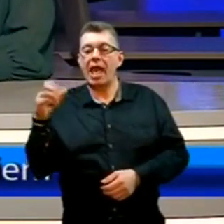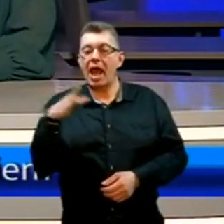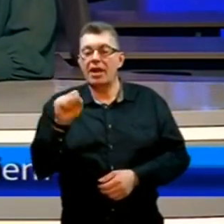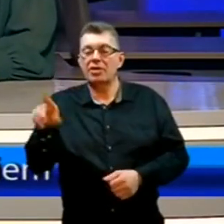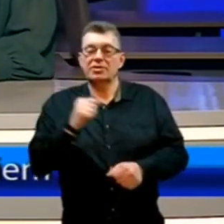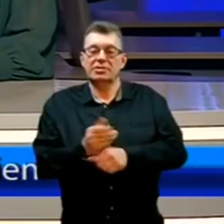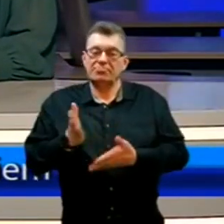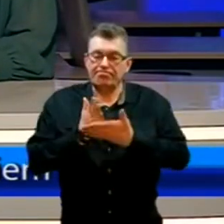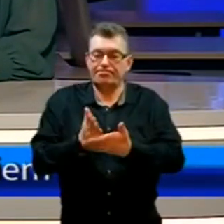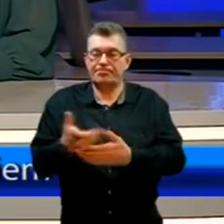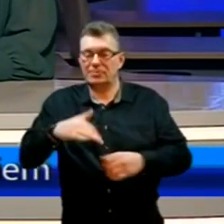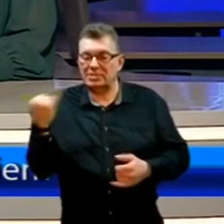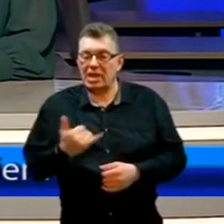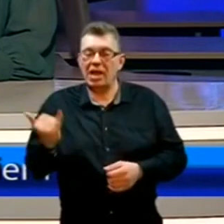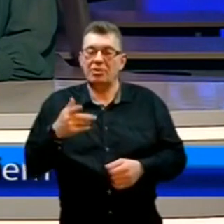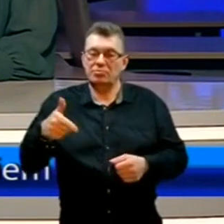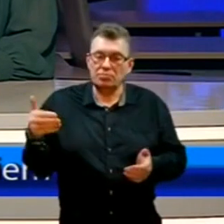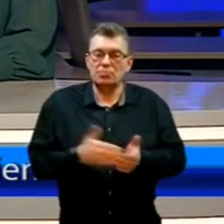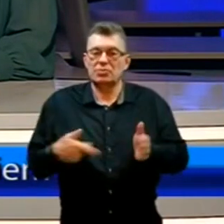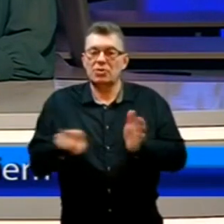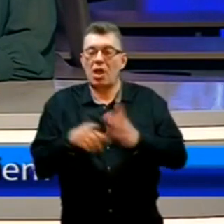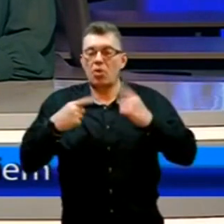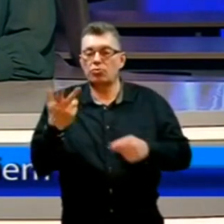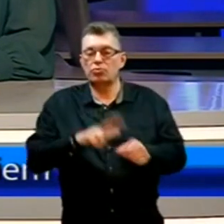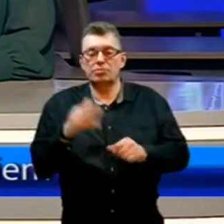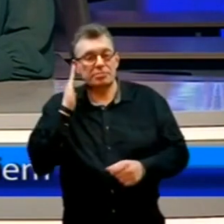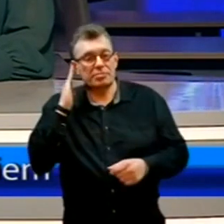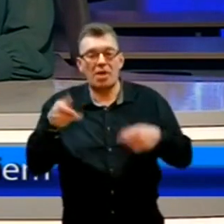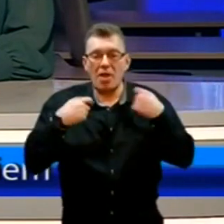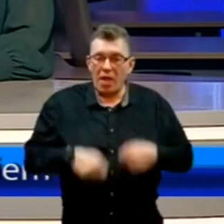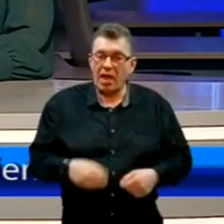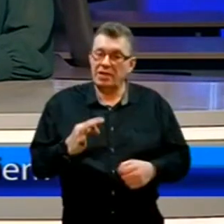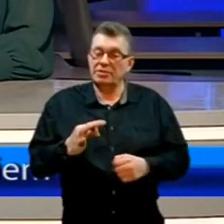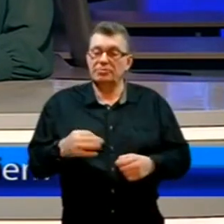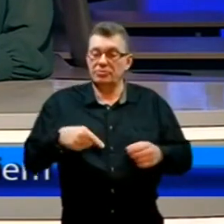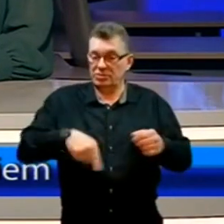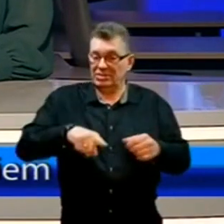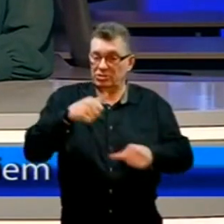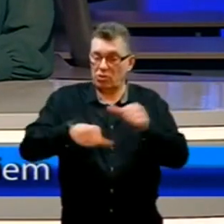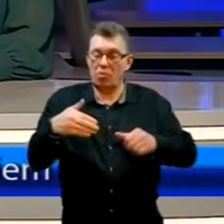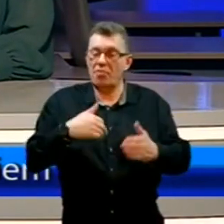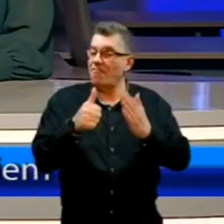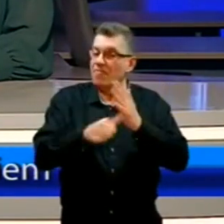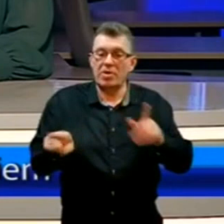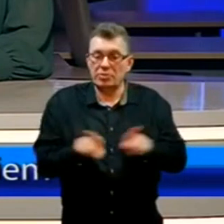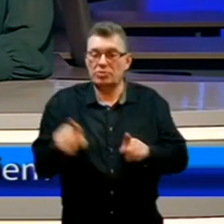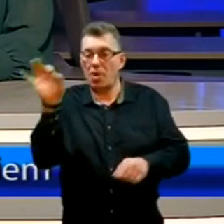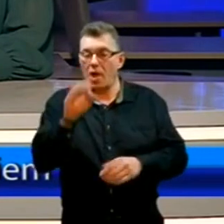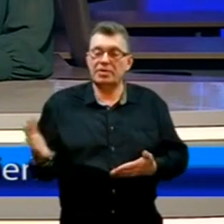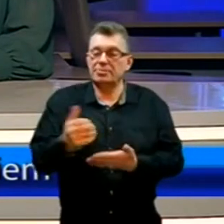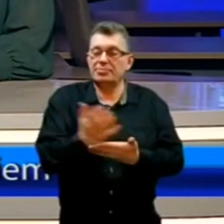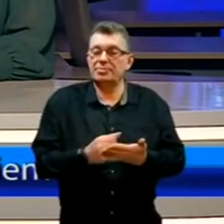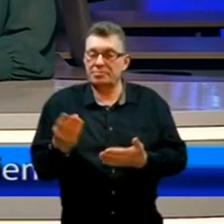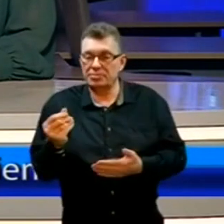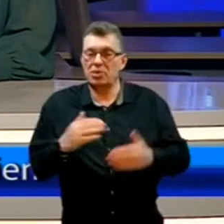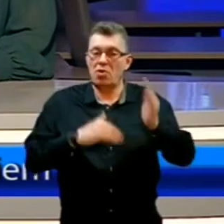codziennej opieki nad ciężko chorymi osobami na wsi. W tym roku wyjątkowo był także okazją do zbierania pieniędzy na budowę